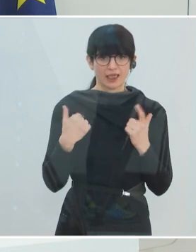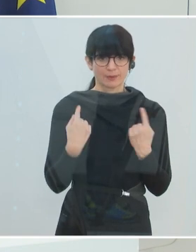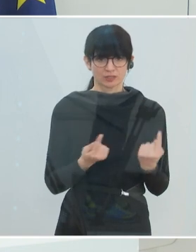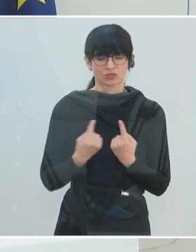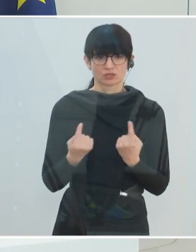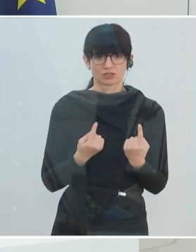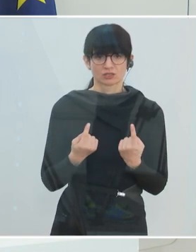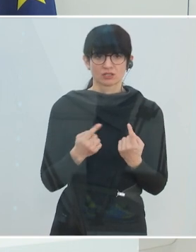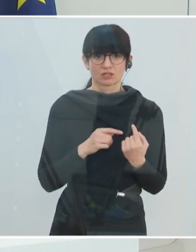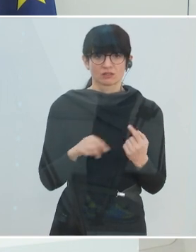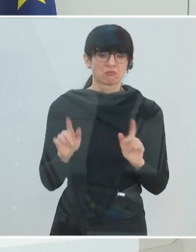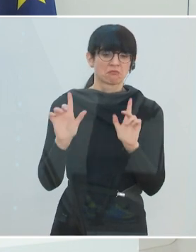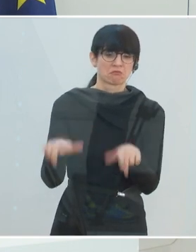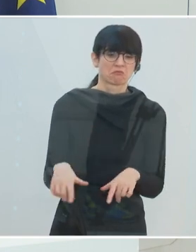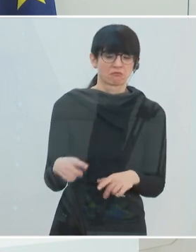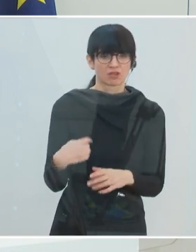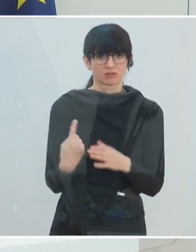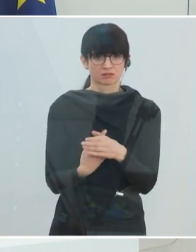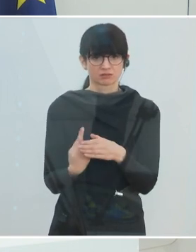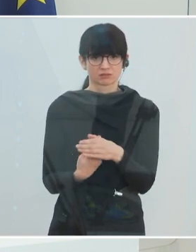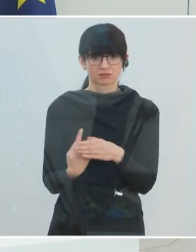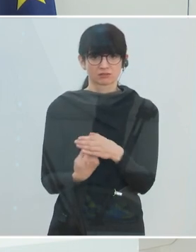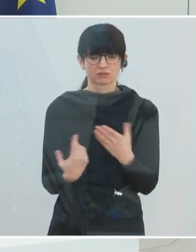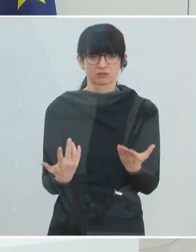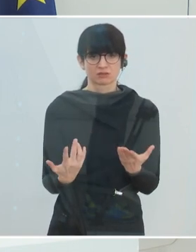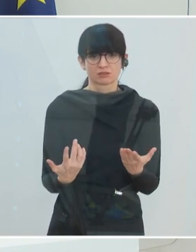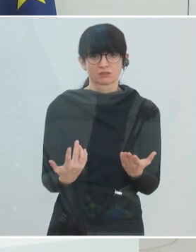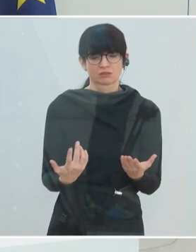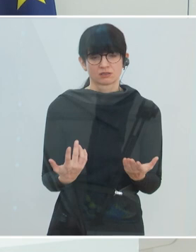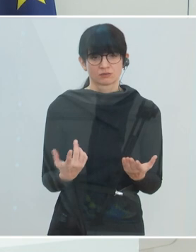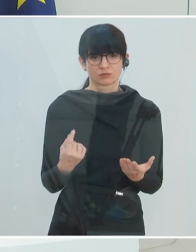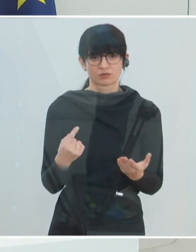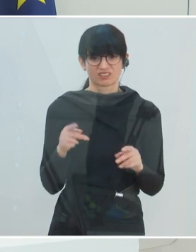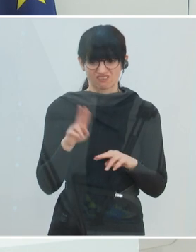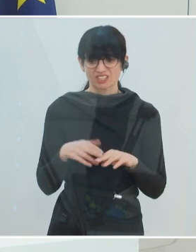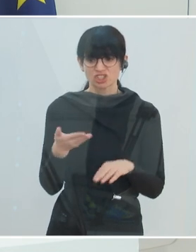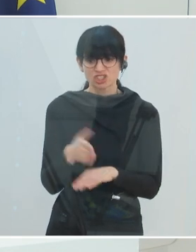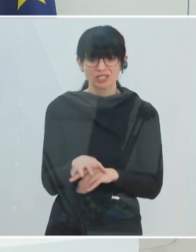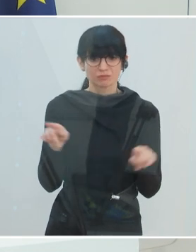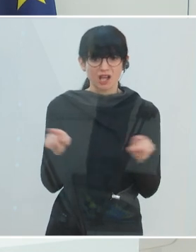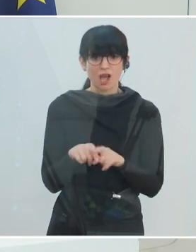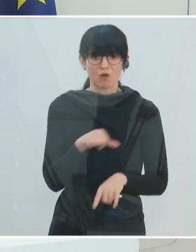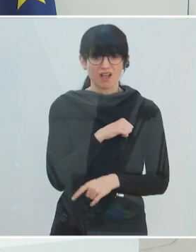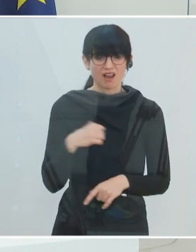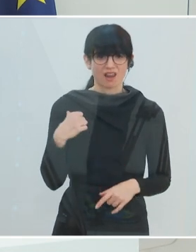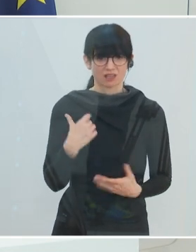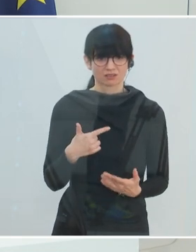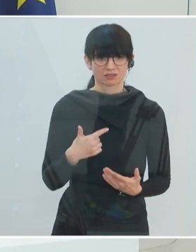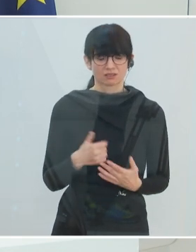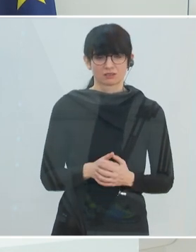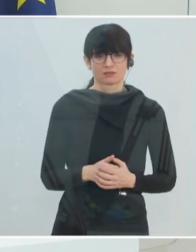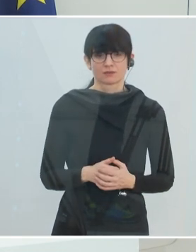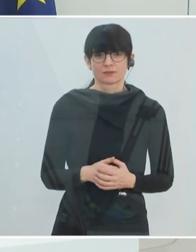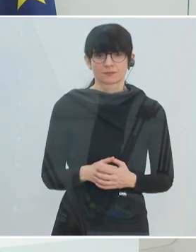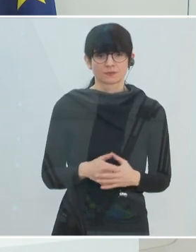zum Alleingelassenwerden in der Situation des Sterbens, des nahenden Todes. Aber auch